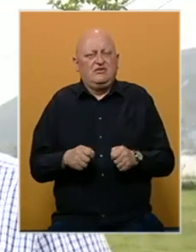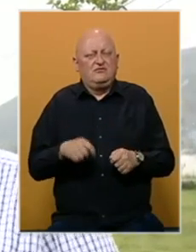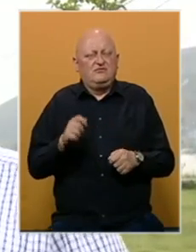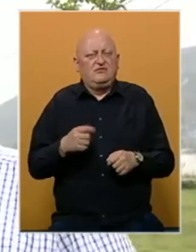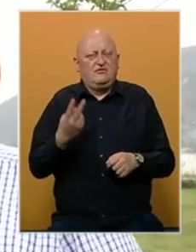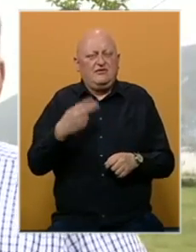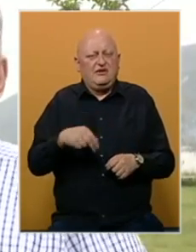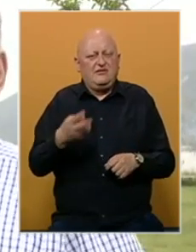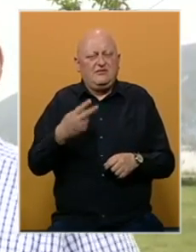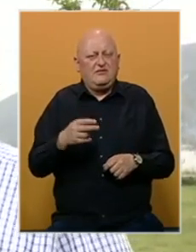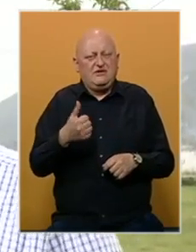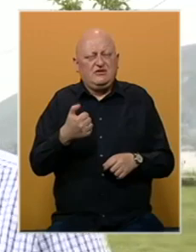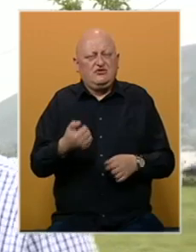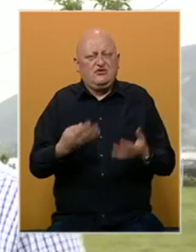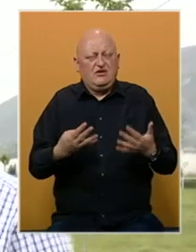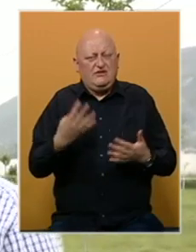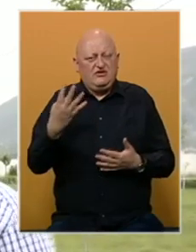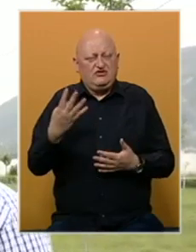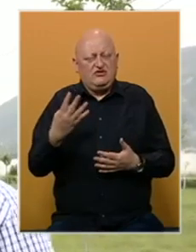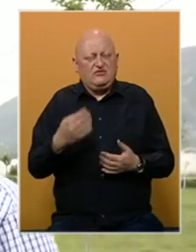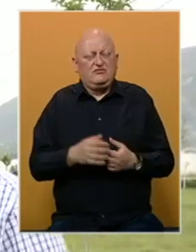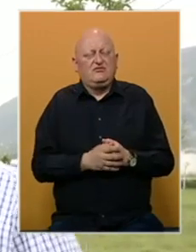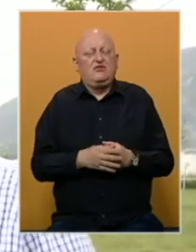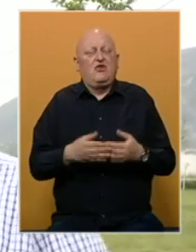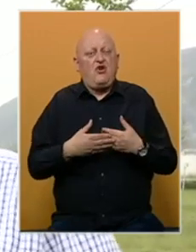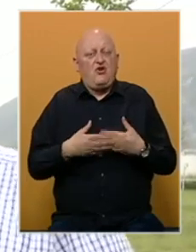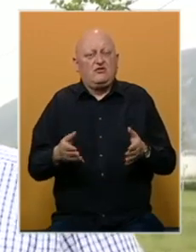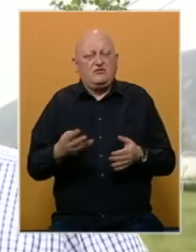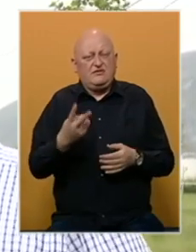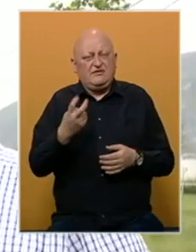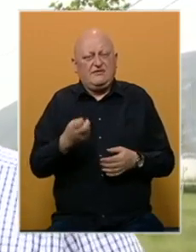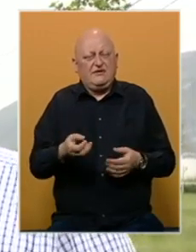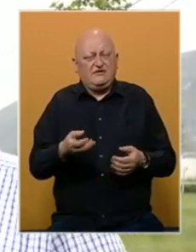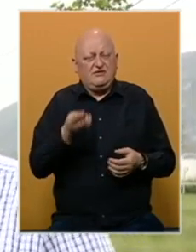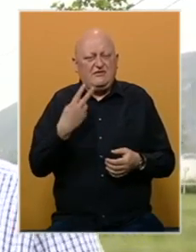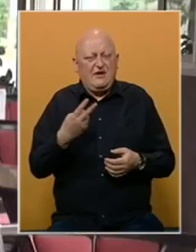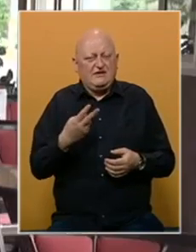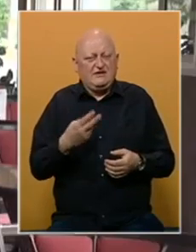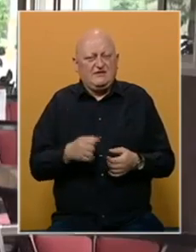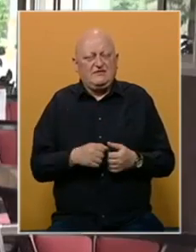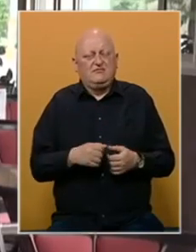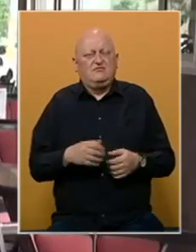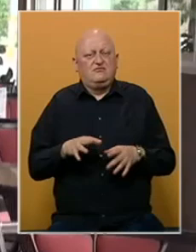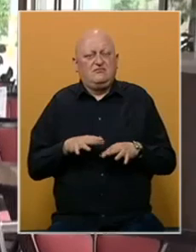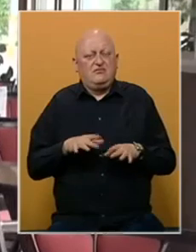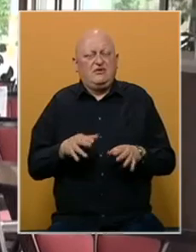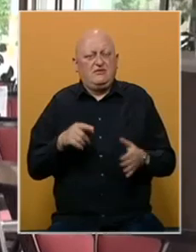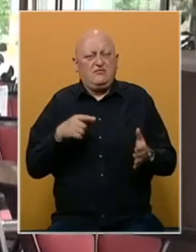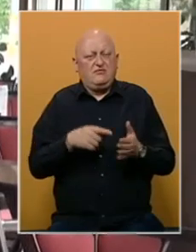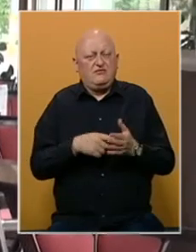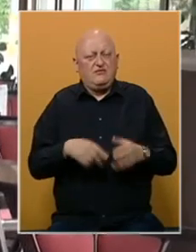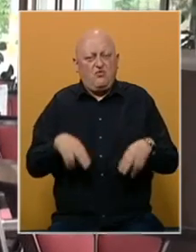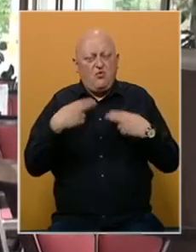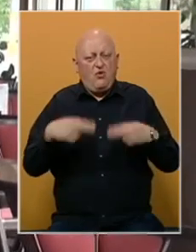u 2020. godinu oko 194, a otvoreno je oko 220 nešto obrta. Pandemija je posebno pogodila